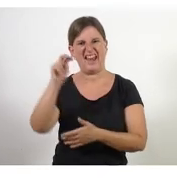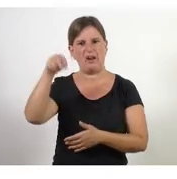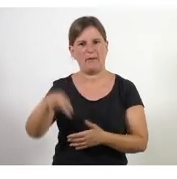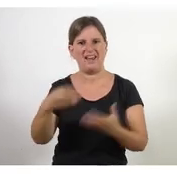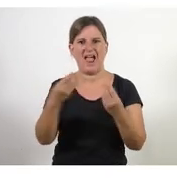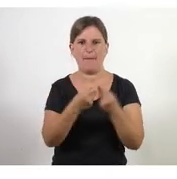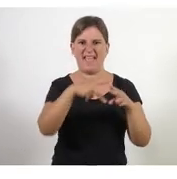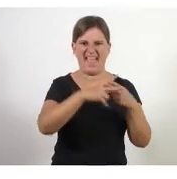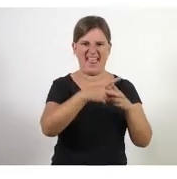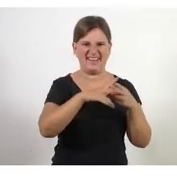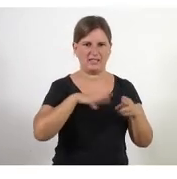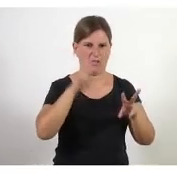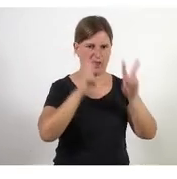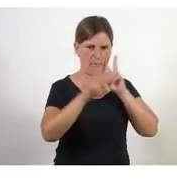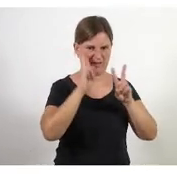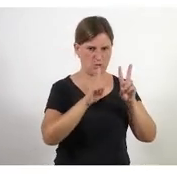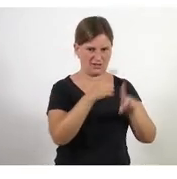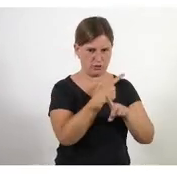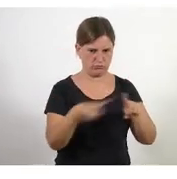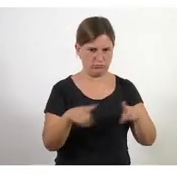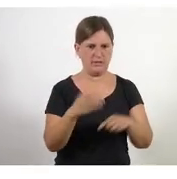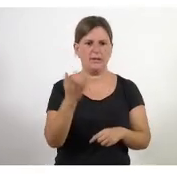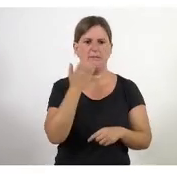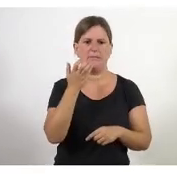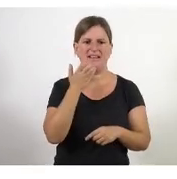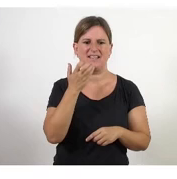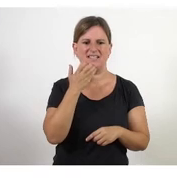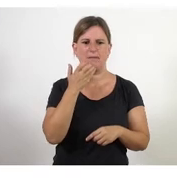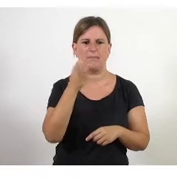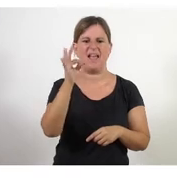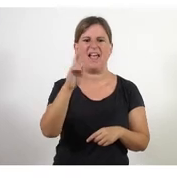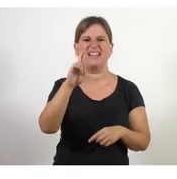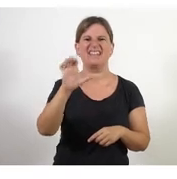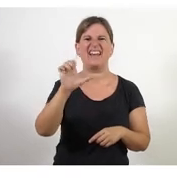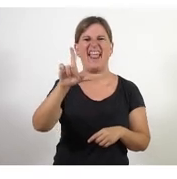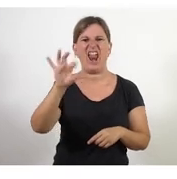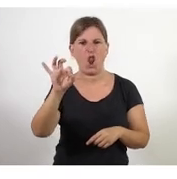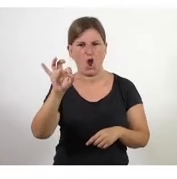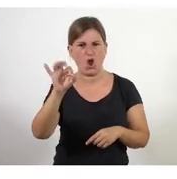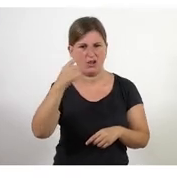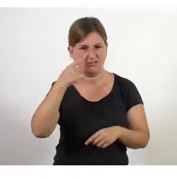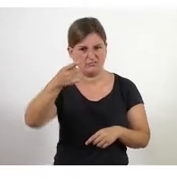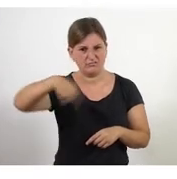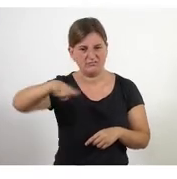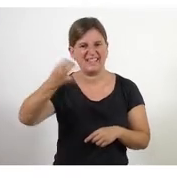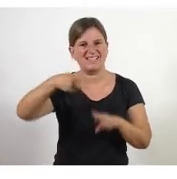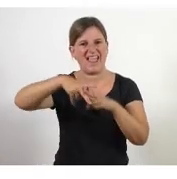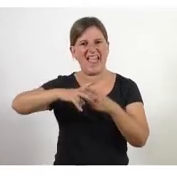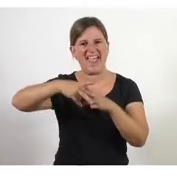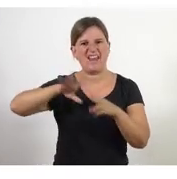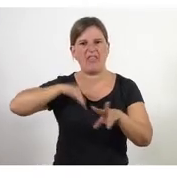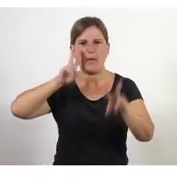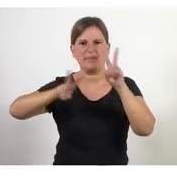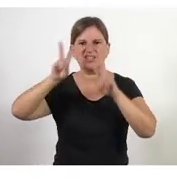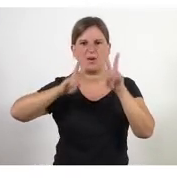visualització per exemple Trello si a algú li sona el Trello és una eina de visualització Canvan